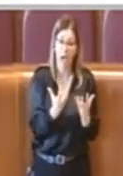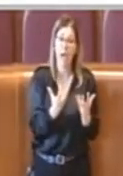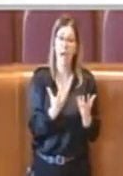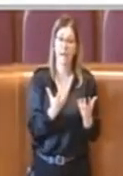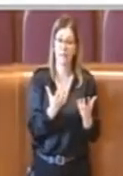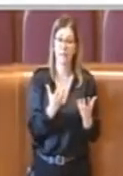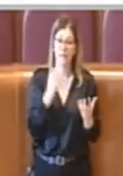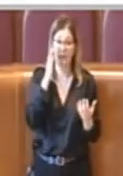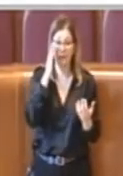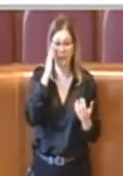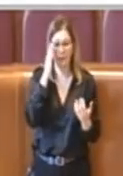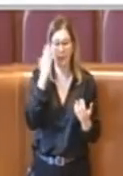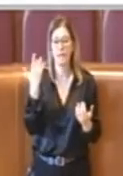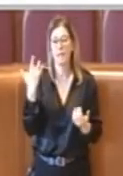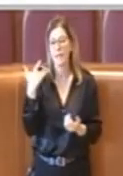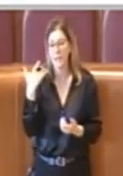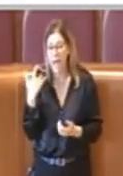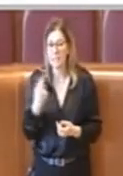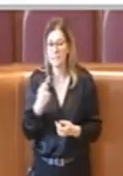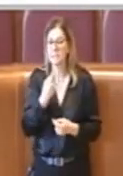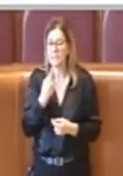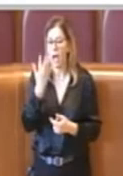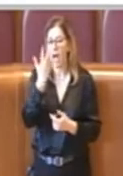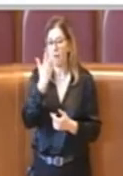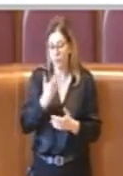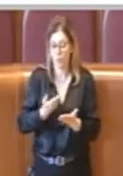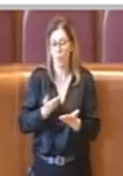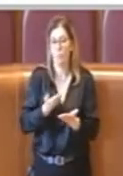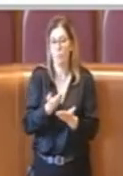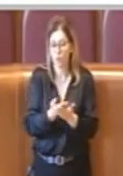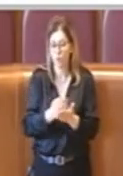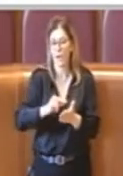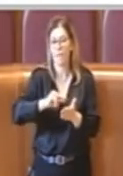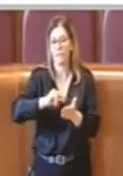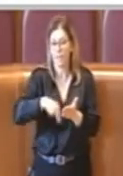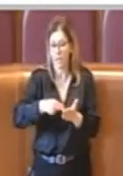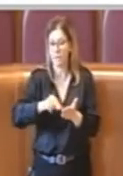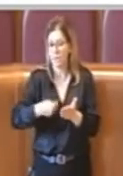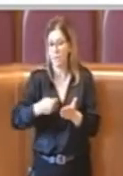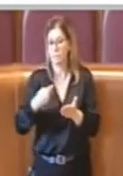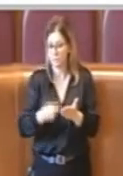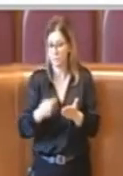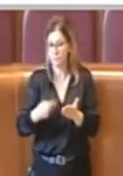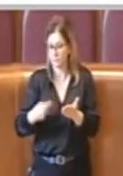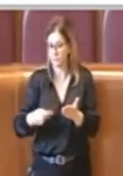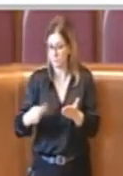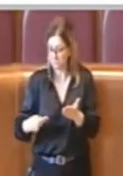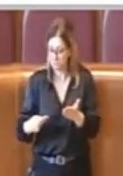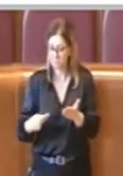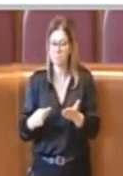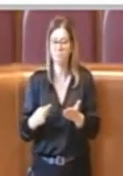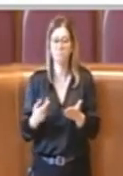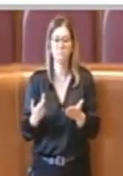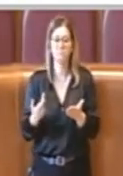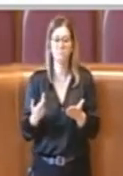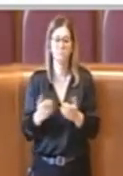ringrazio tutti i sottoscrittori della mozione, rassicuro il